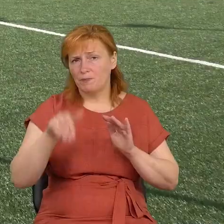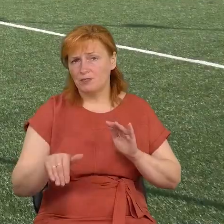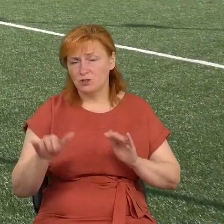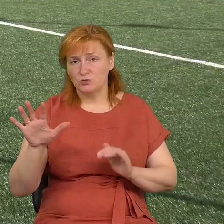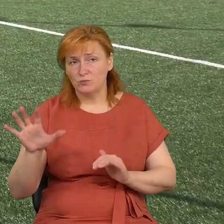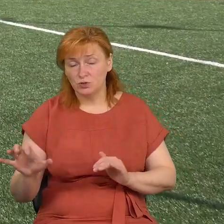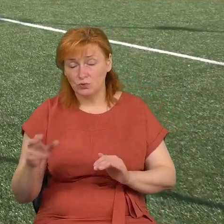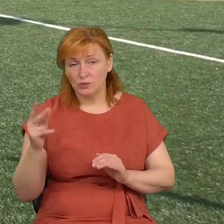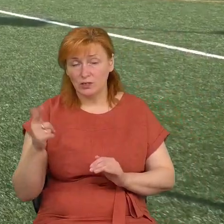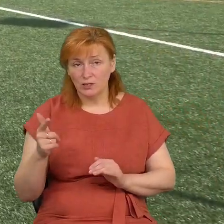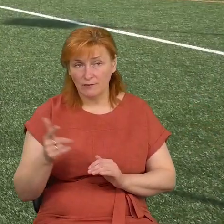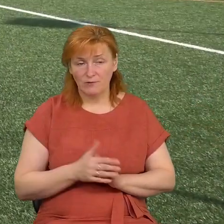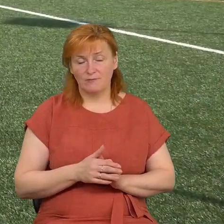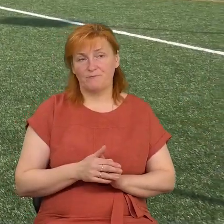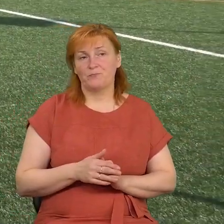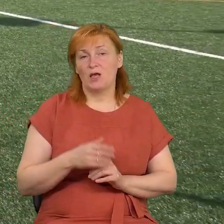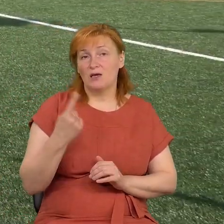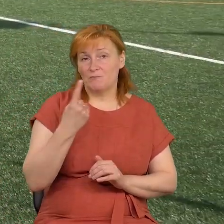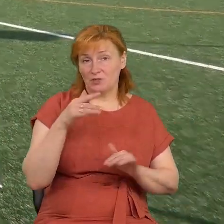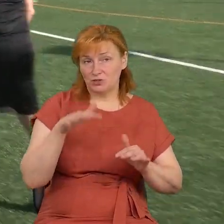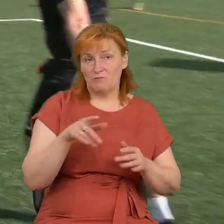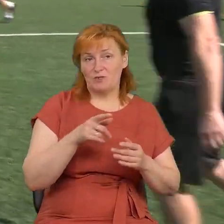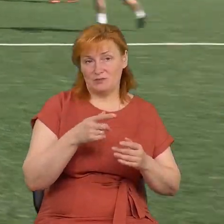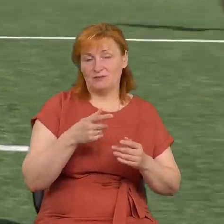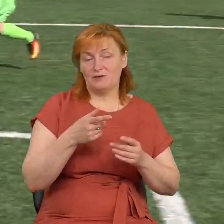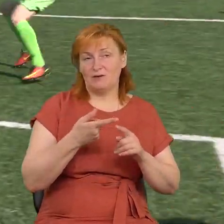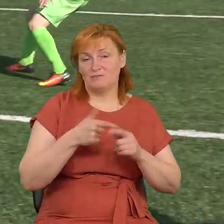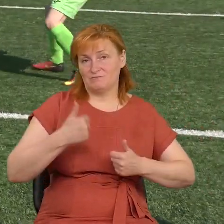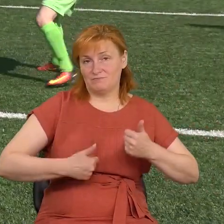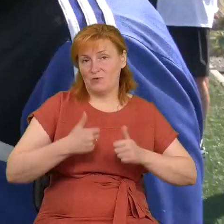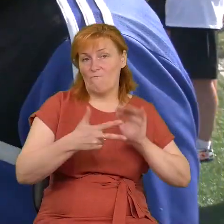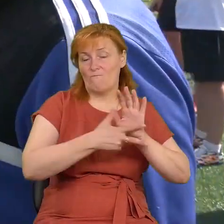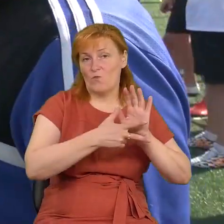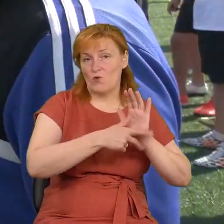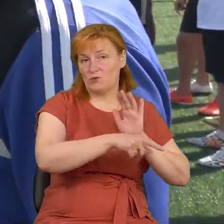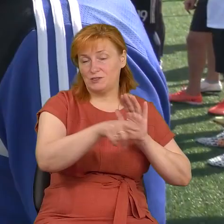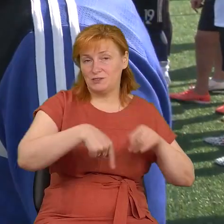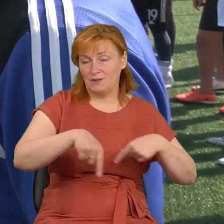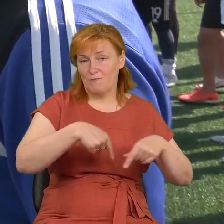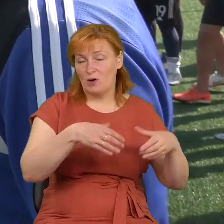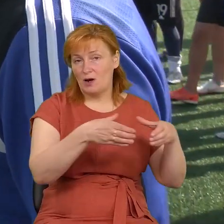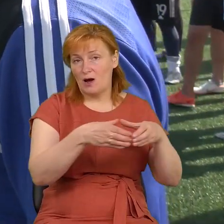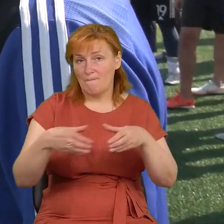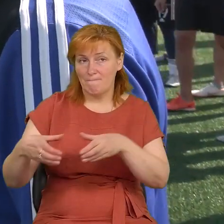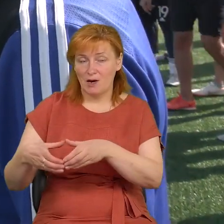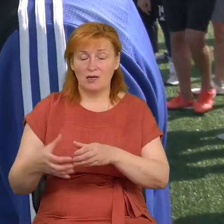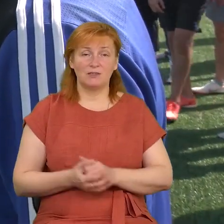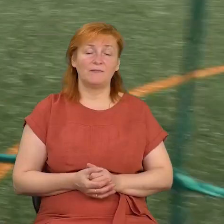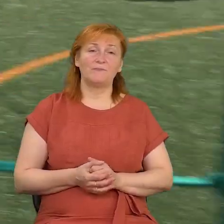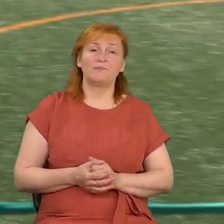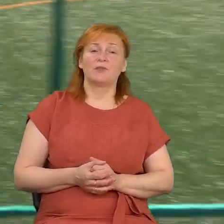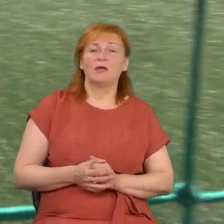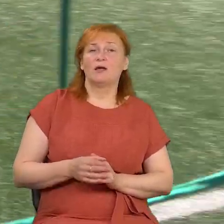перші змагались вісім команд. Працівники головного управління Нацполіції та прокуратури, офіцерський склад Академії пенітенціарної